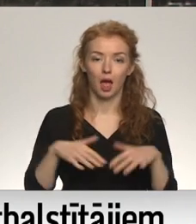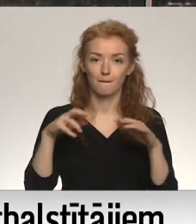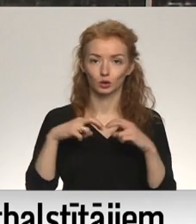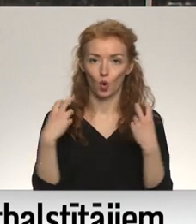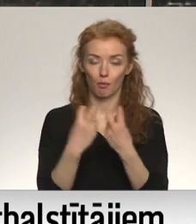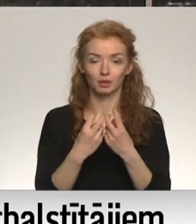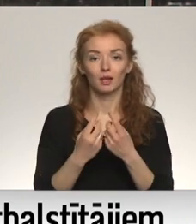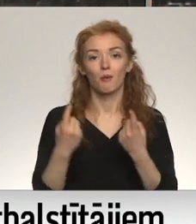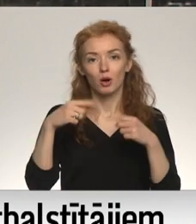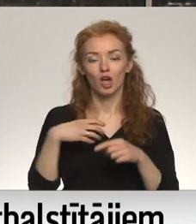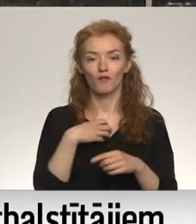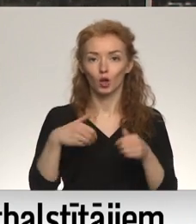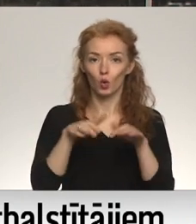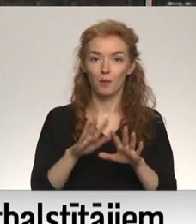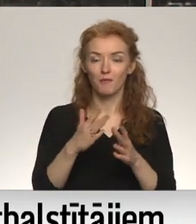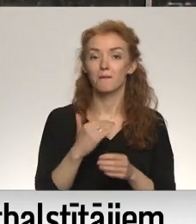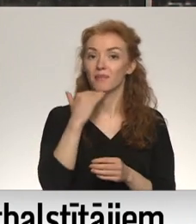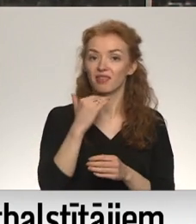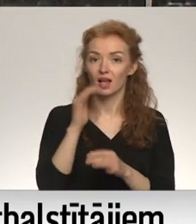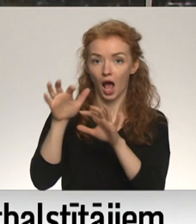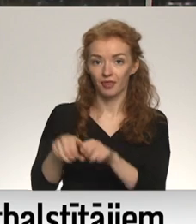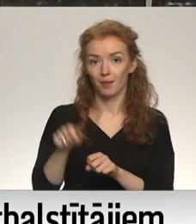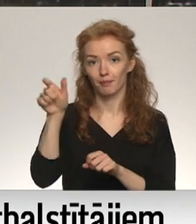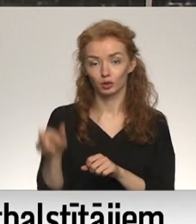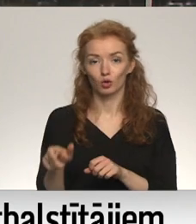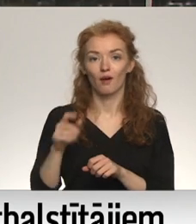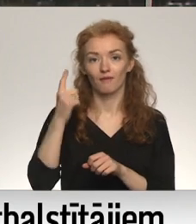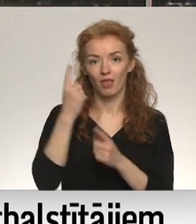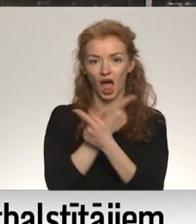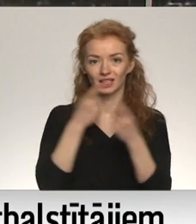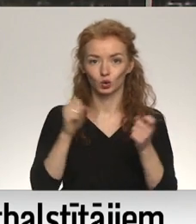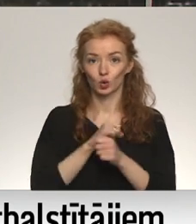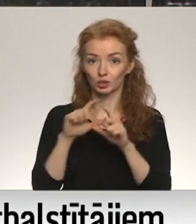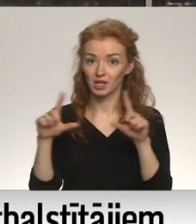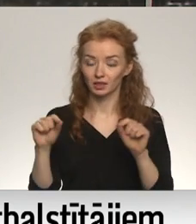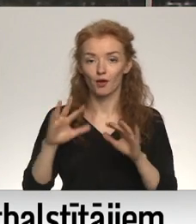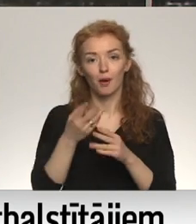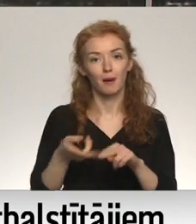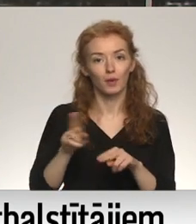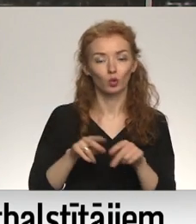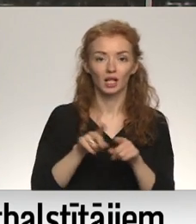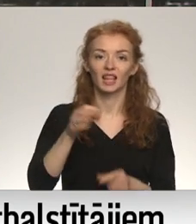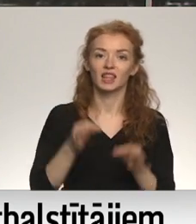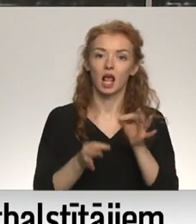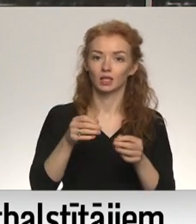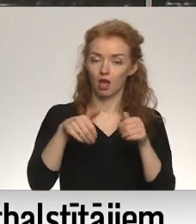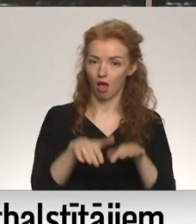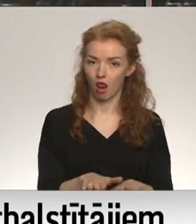jāizlemj vai pilsonības atņemšanai pietiks ar valsts drošības iestādes atzinumu vai būs vajadzīgs arī tiesas spriedums.